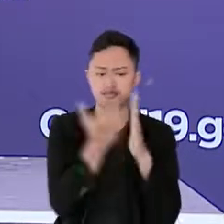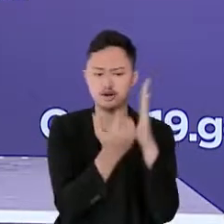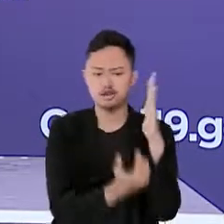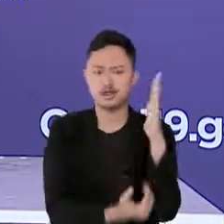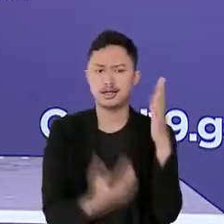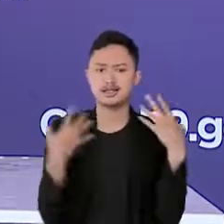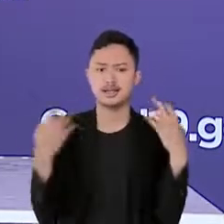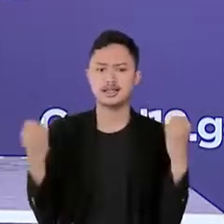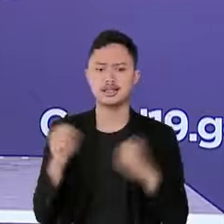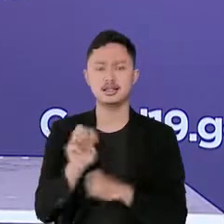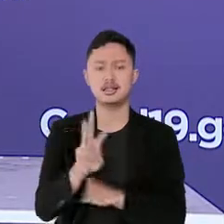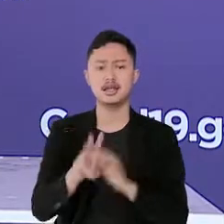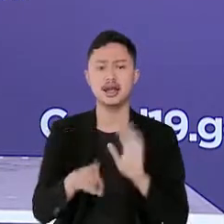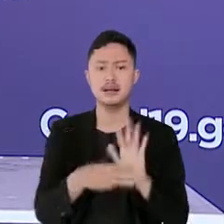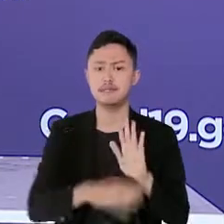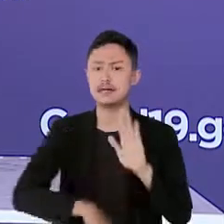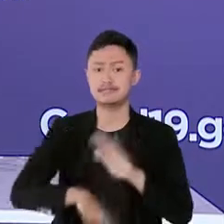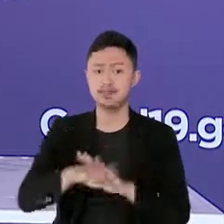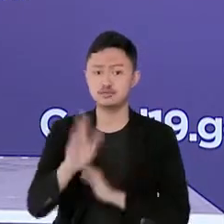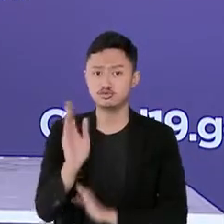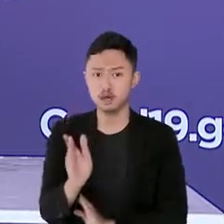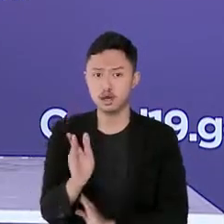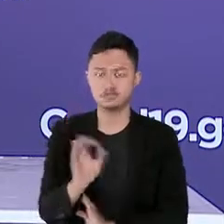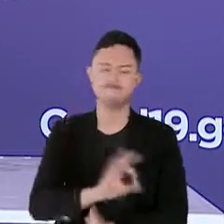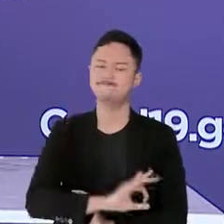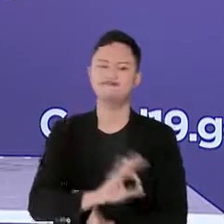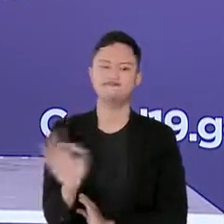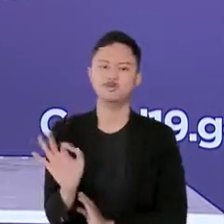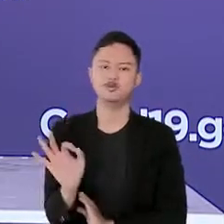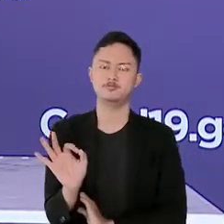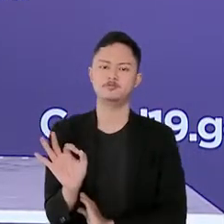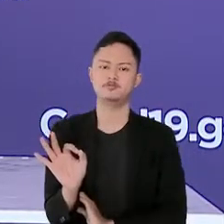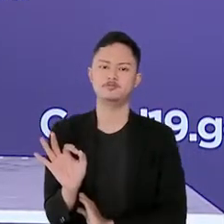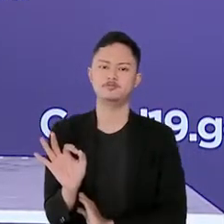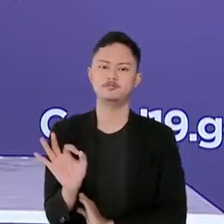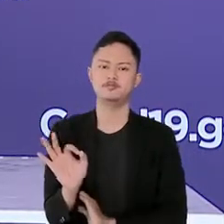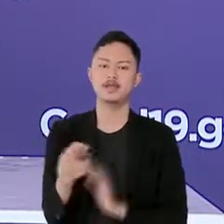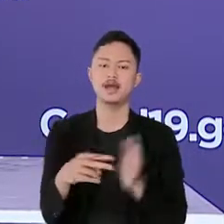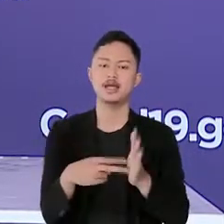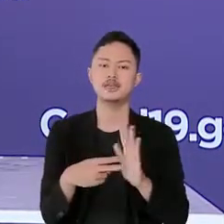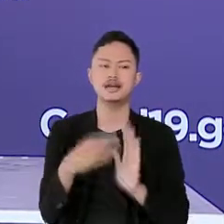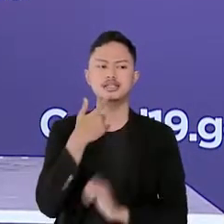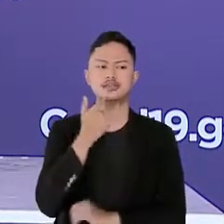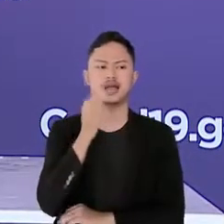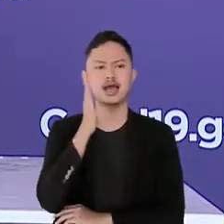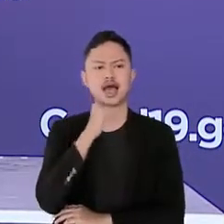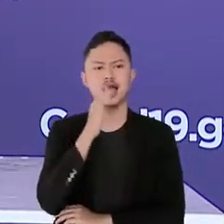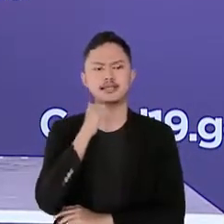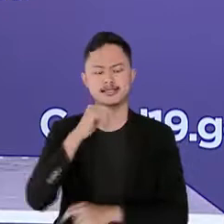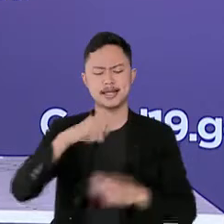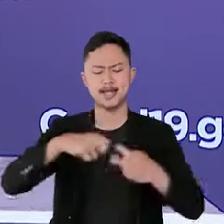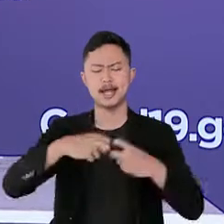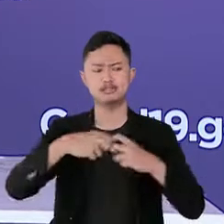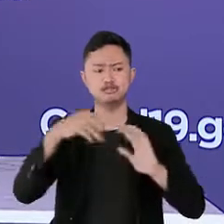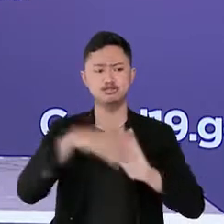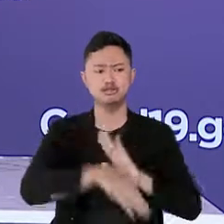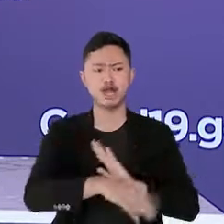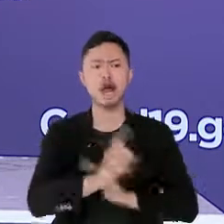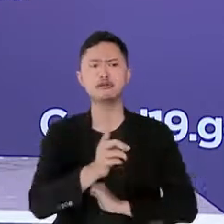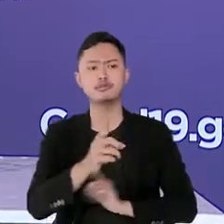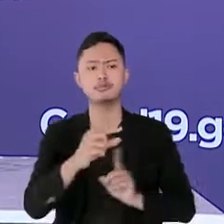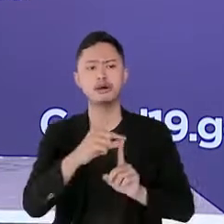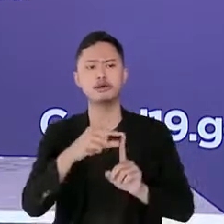kesehatan 3M belum maksimal dan belum dapat menjadi faktor utama penurunan kasus COVID-19